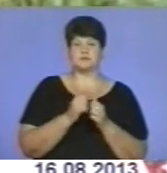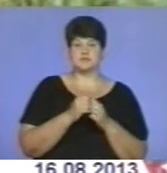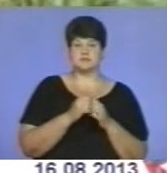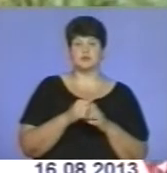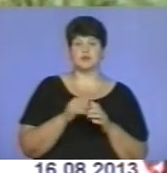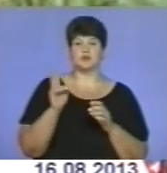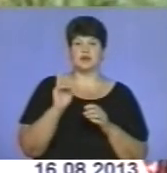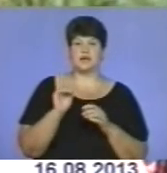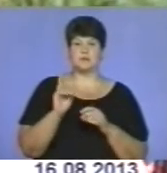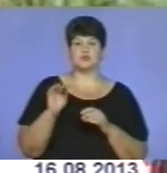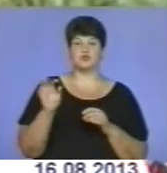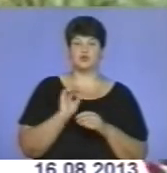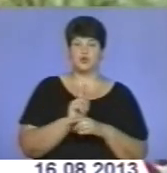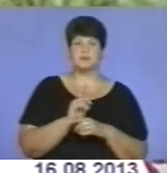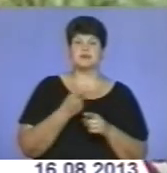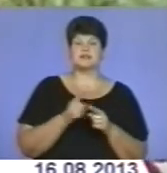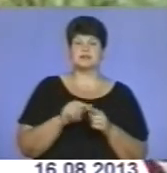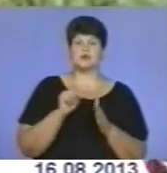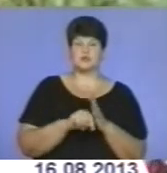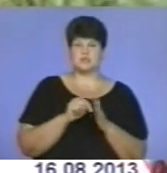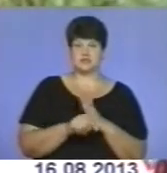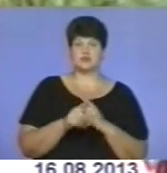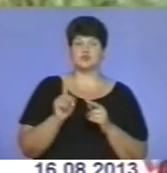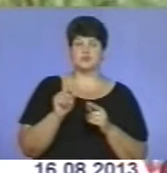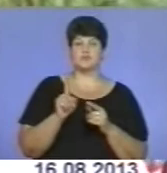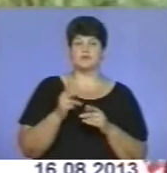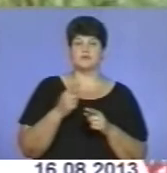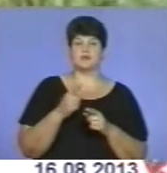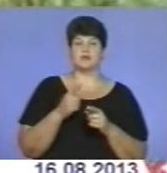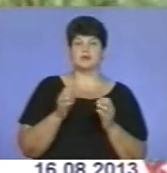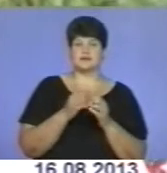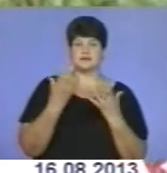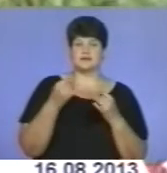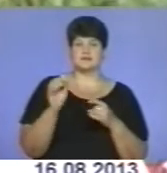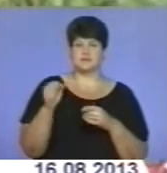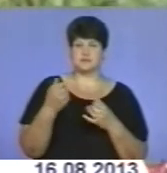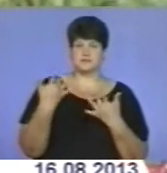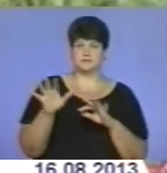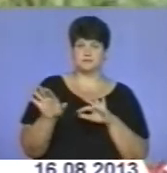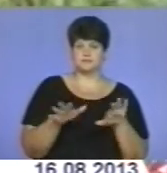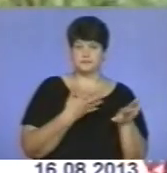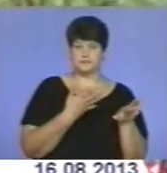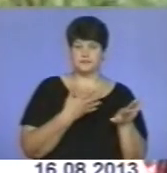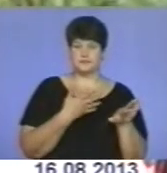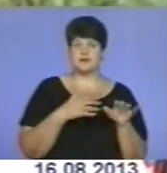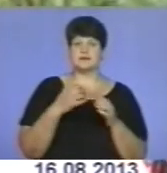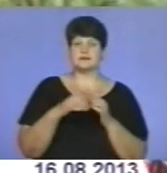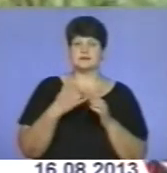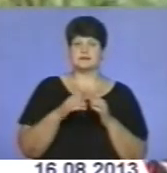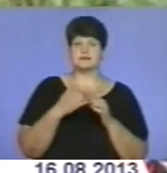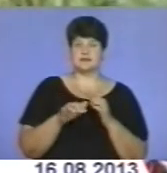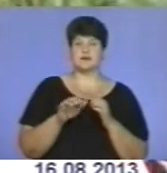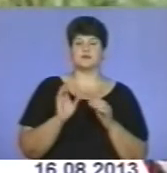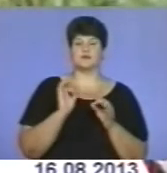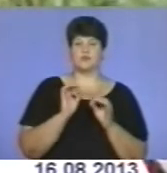кліматичної норми. Це означає, що в нас вже перша декада серпня позаду. Середня декада температури повітря на 3